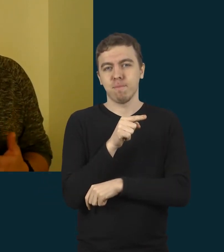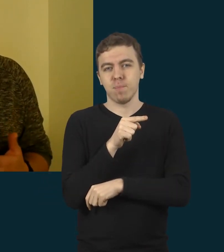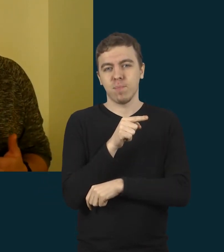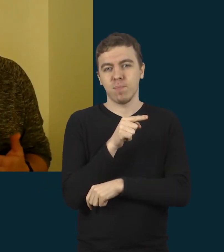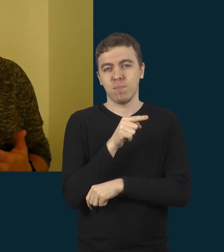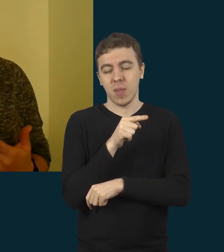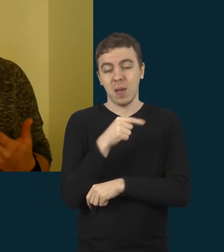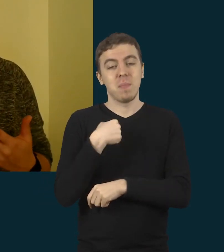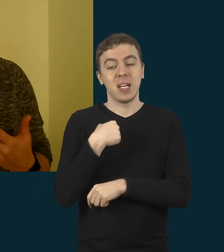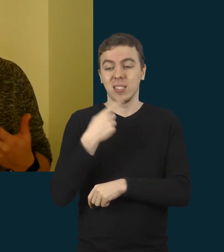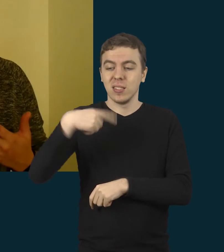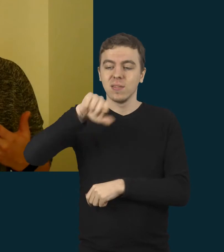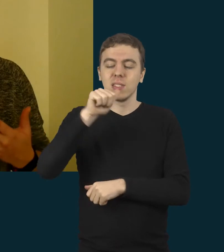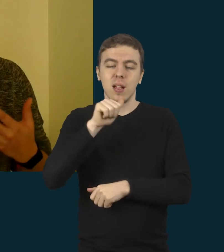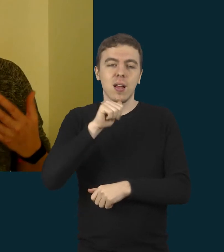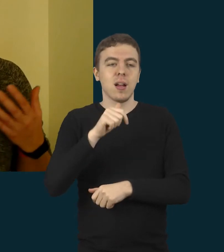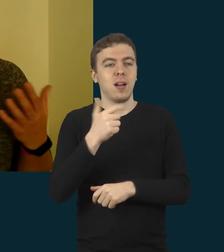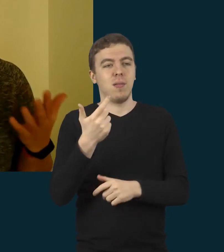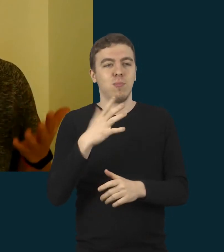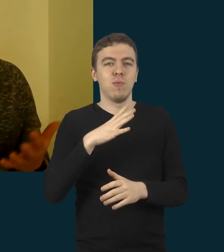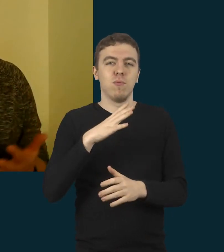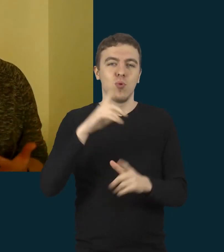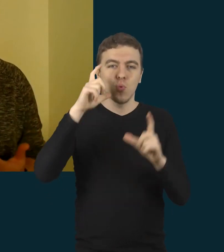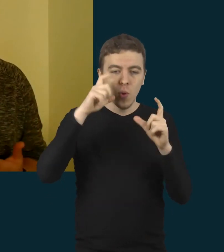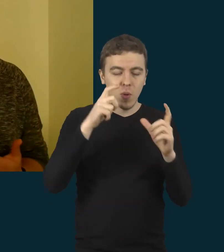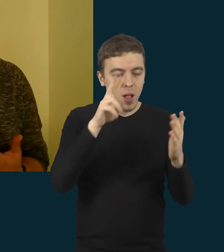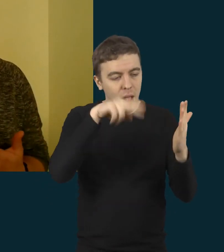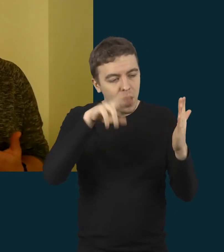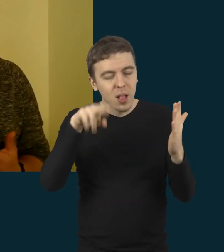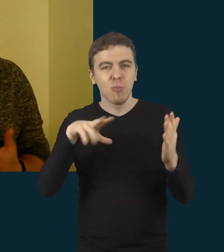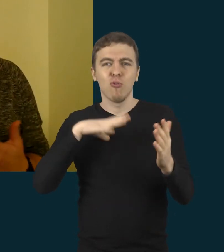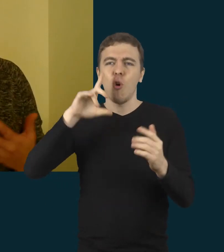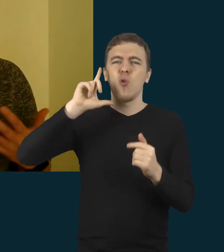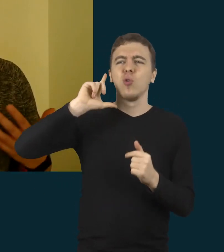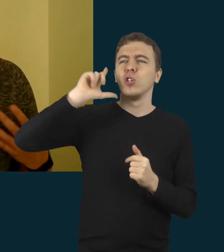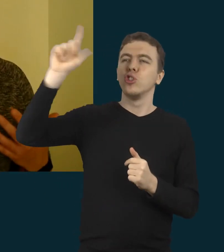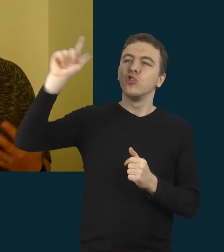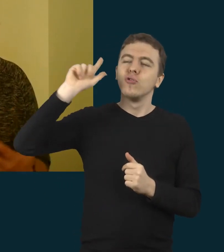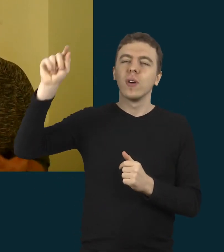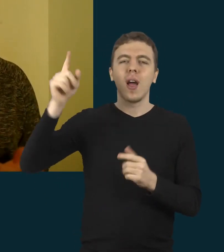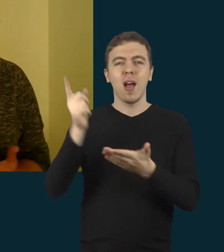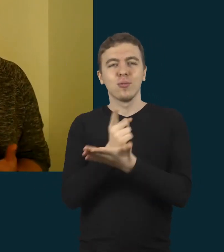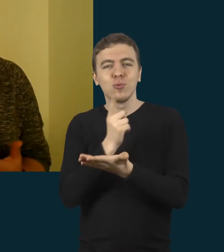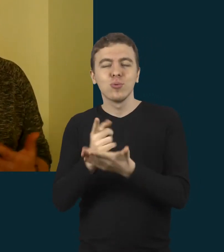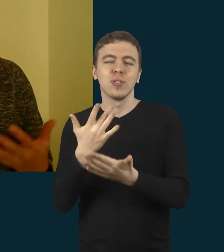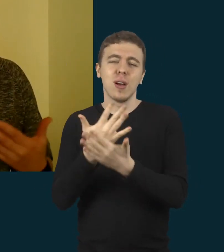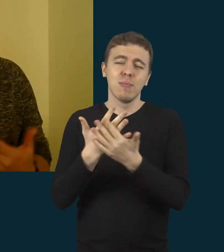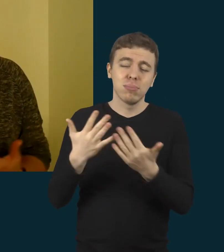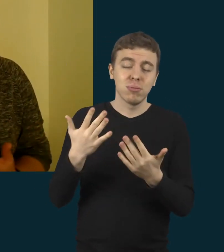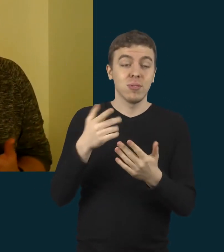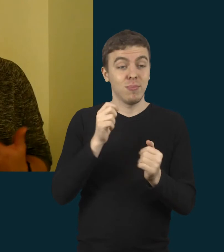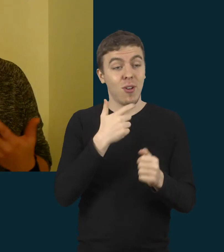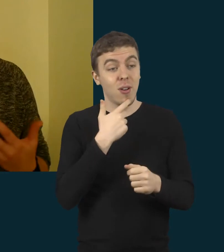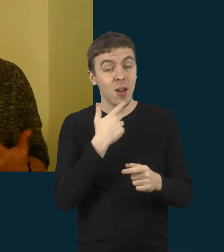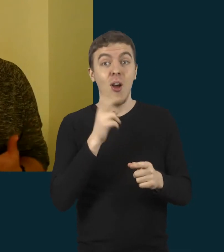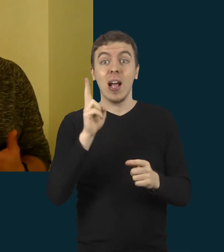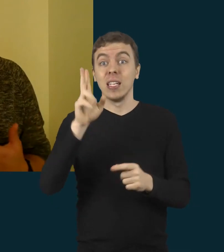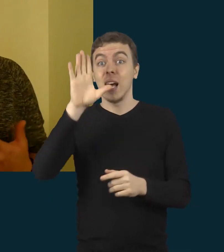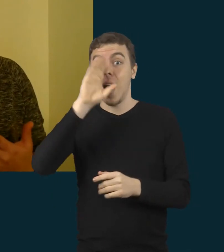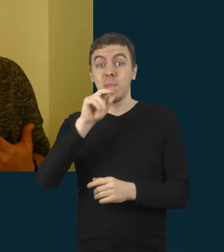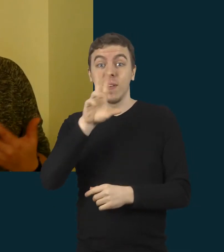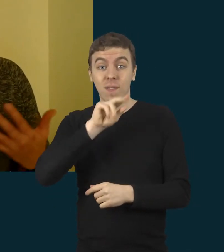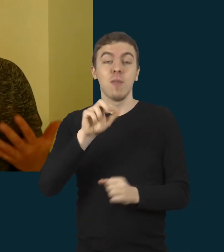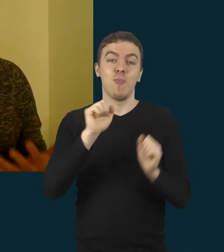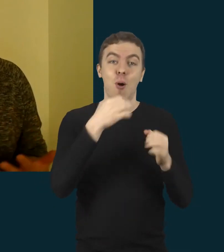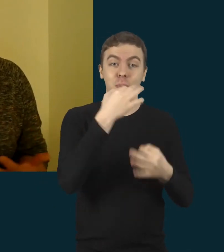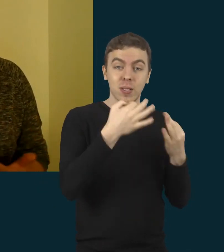peržiūrėdavom nuotraukas, būtent iš kažkurios tai išvykas. Vaikai, kurie galėjo kalbėti, jie galėjo pasakyti. Tie, kurie